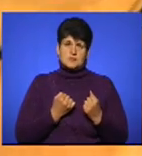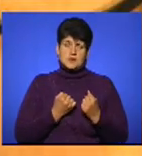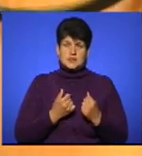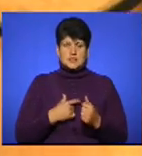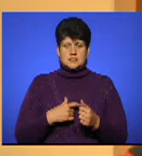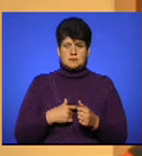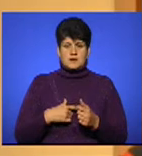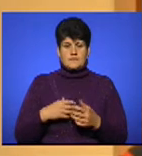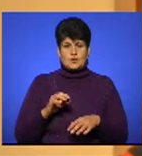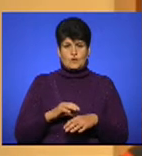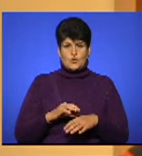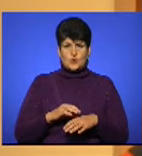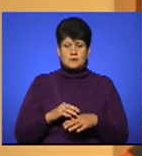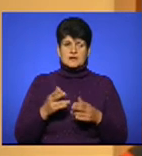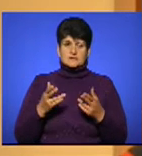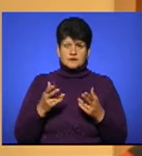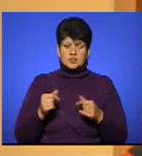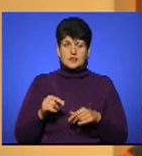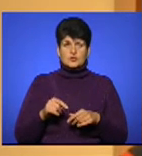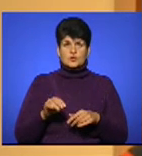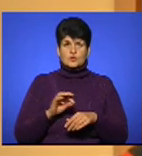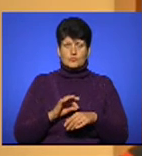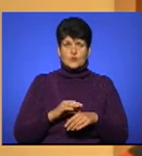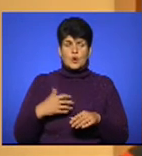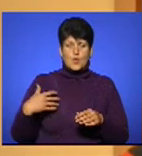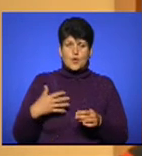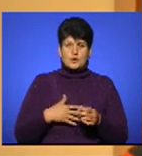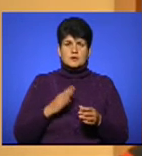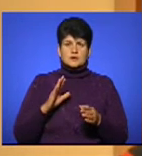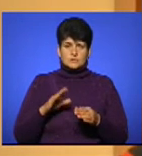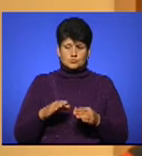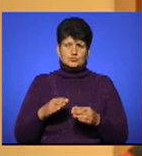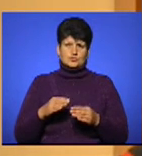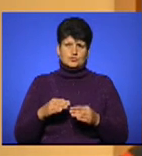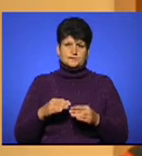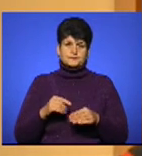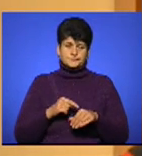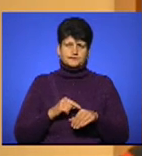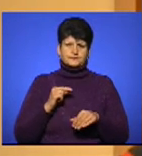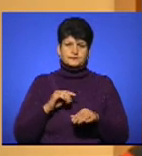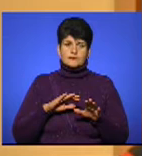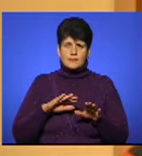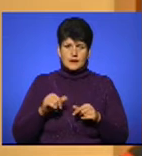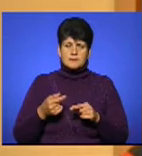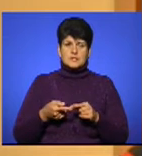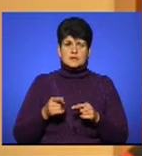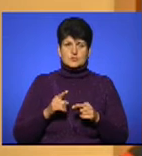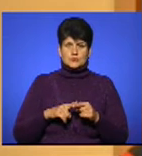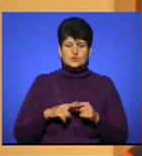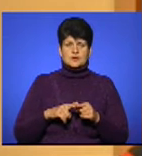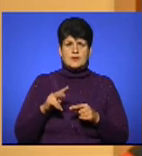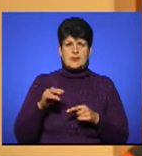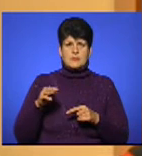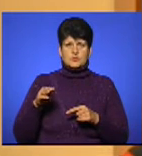від тої хвороби. Звичайно, уражені органи вони будуть давати про себе знати. І після перенесеного в острову лептоспірозу